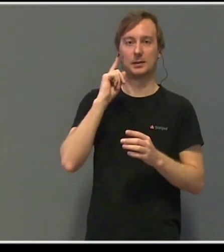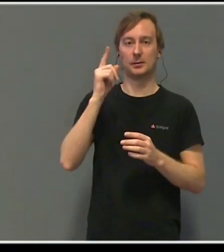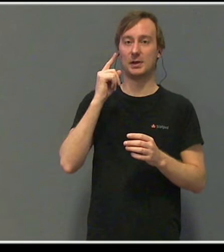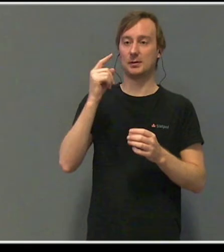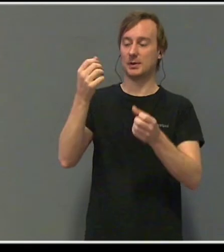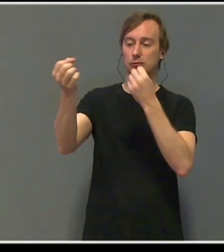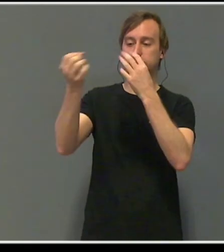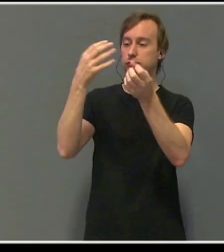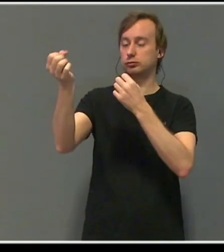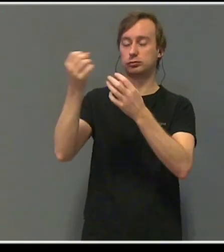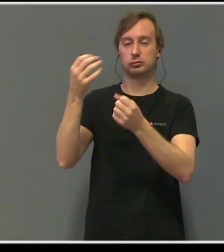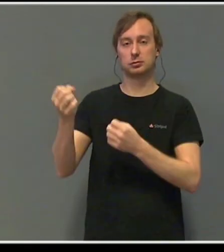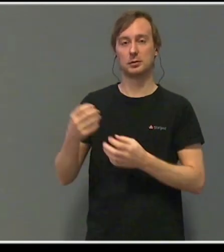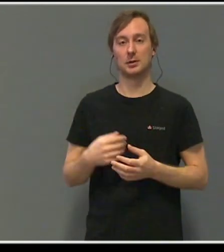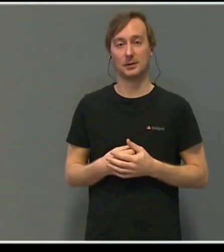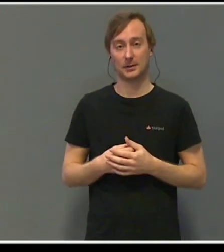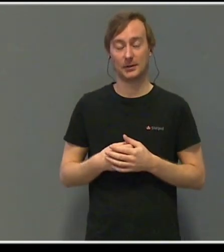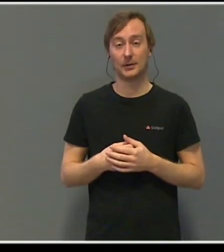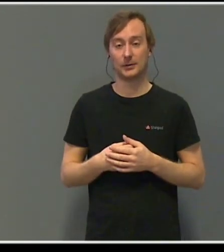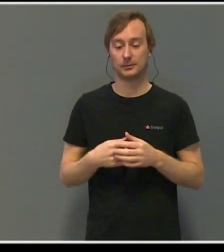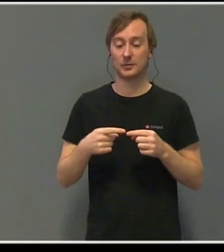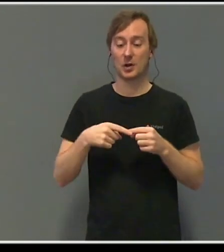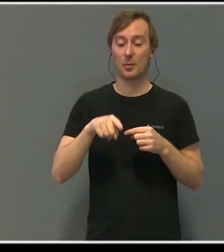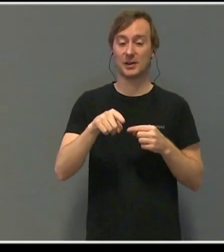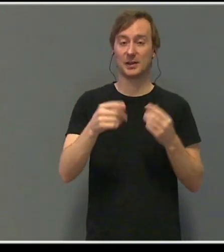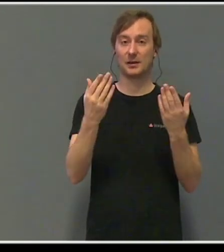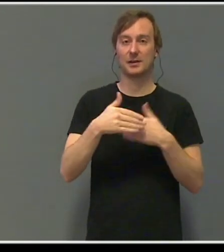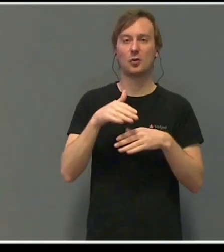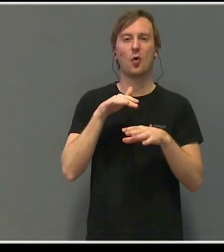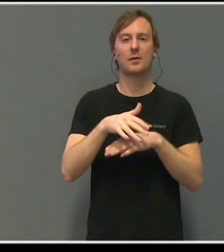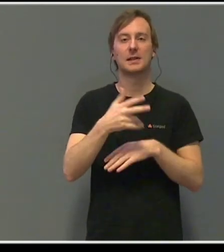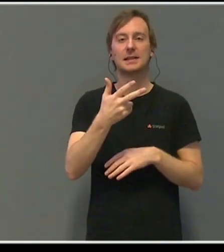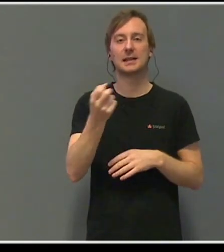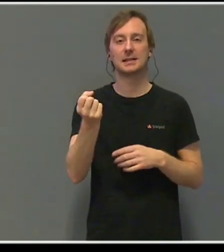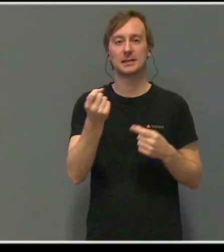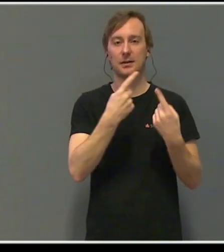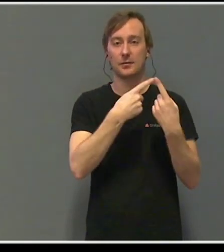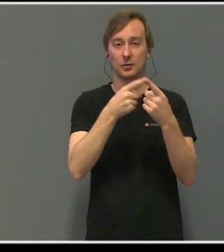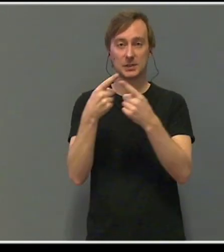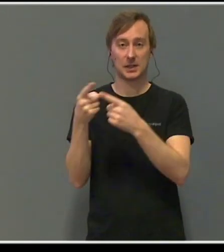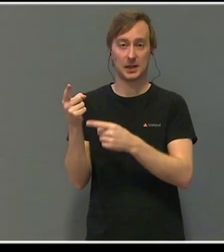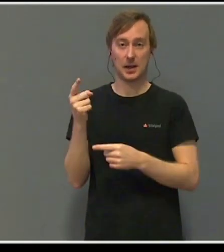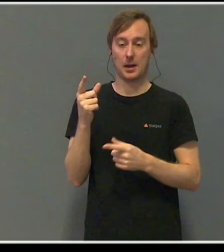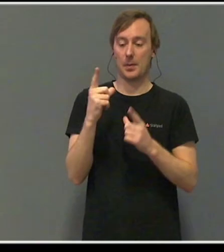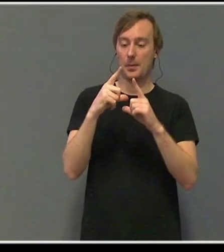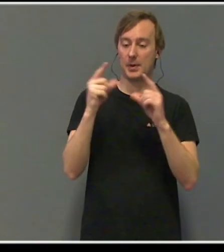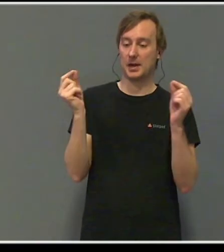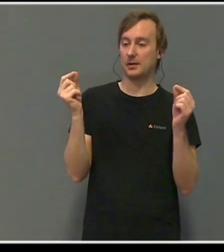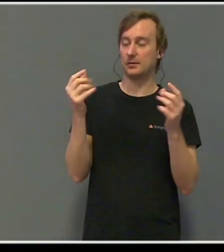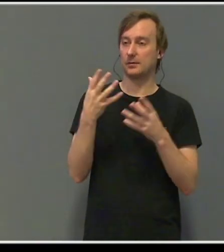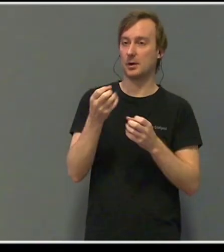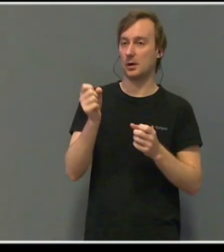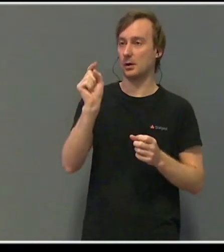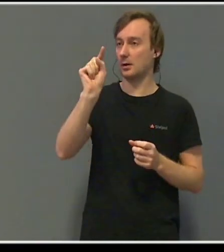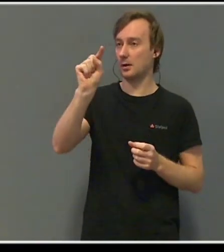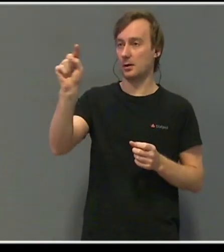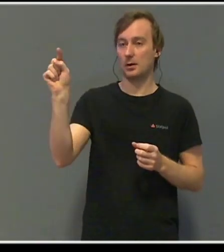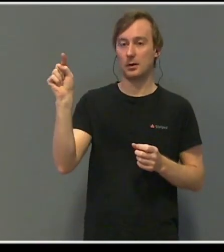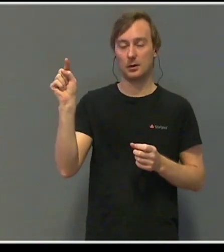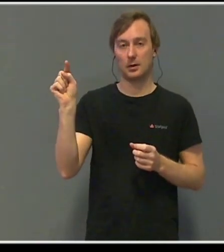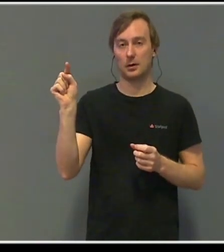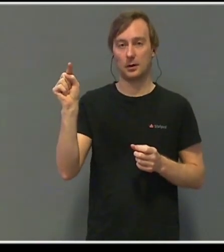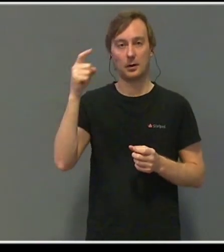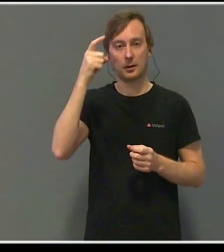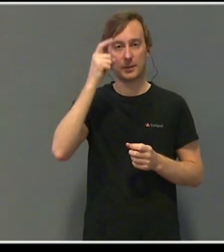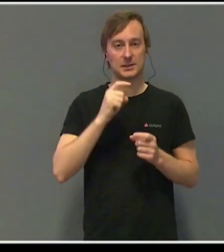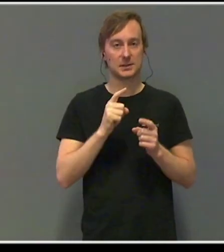Utover kvelden så kom det mer enn 30 forskjellige brev fra mennesker som hadde tydeligvis et